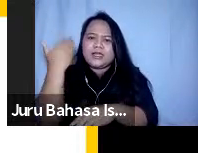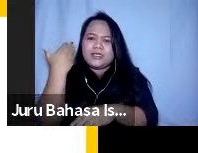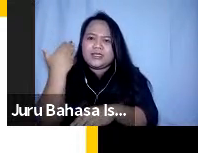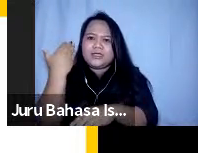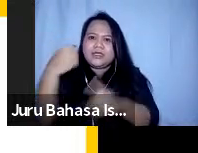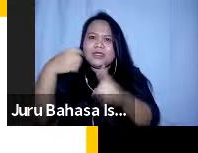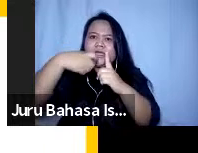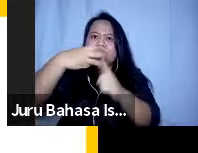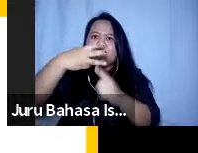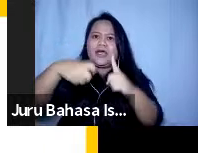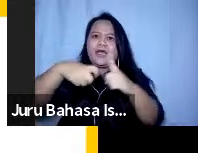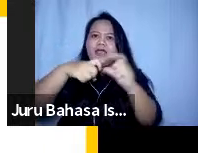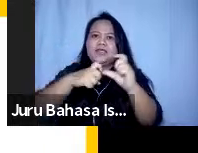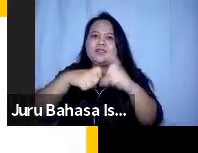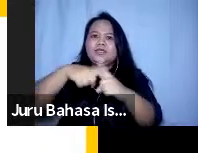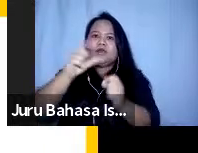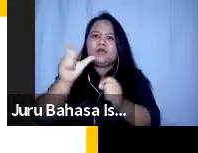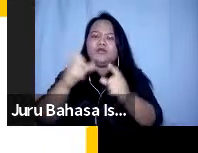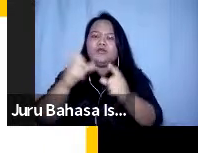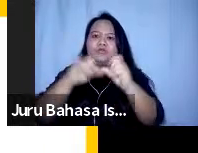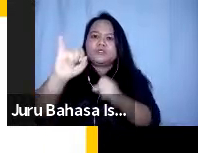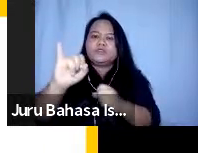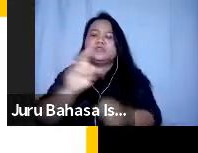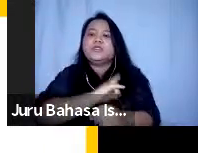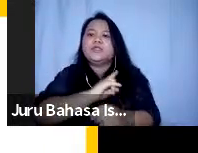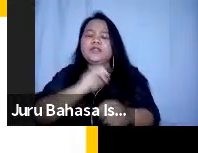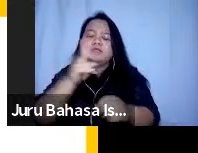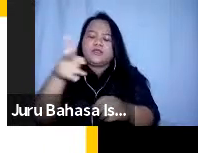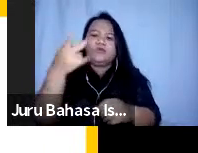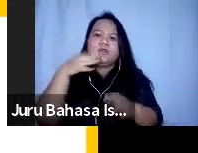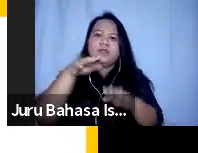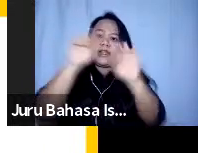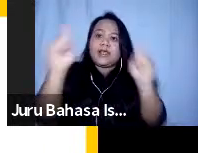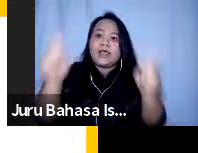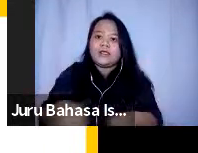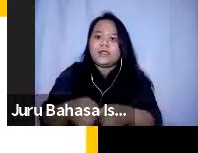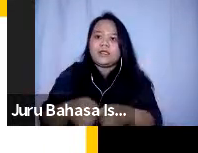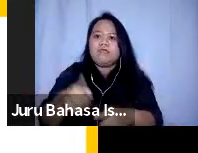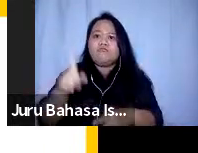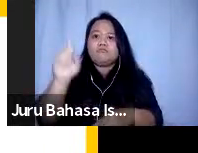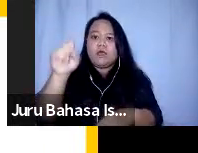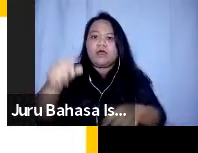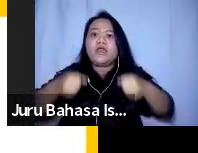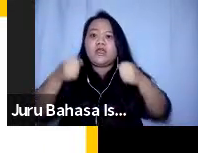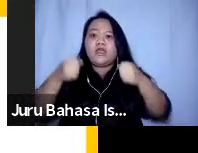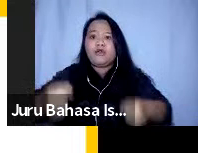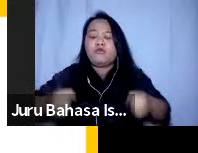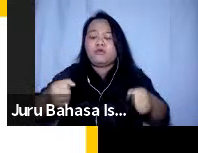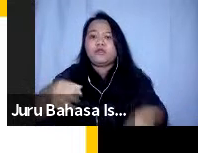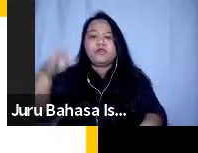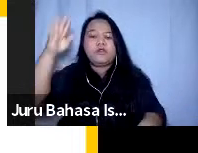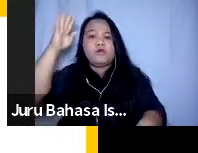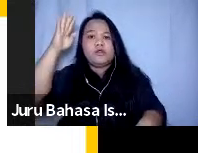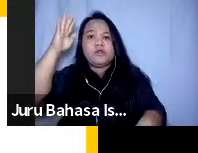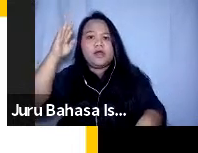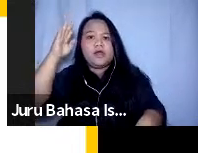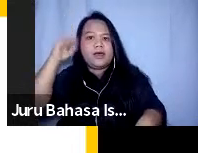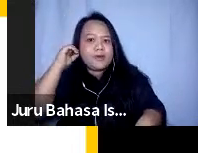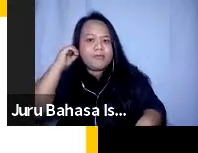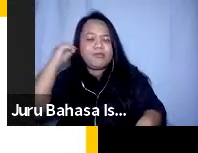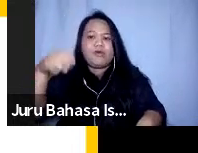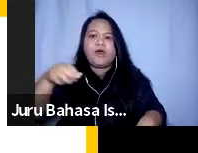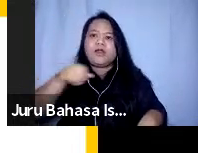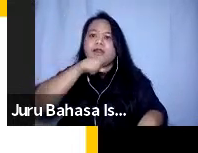ada banyak unsur teman-teman bisa melihat di slide ada yang menggunakan kusi roda perempuan lansia